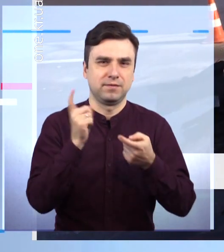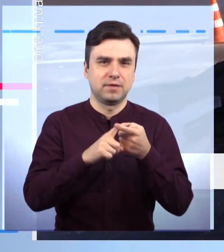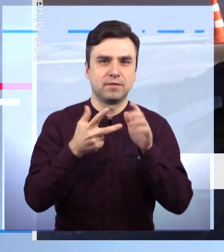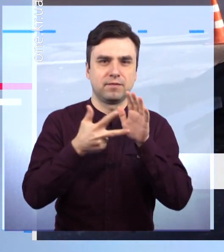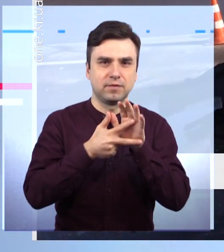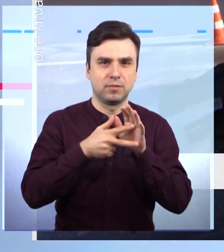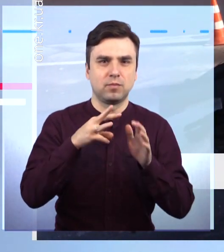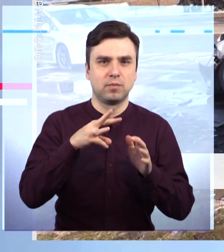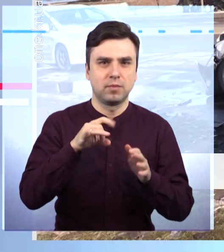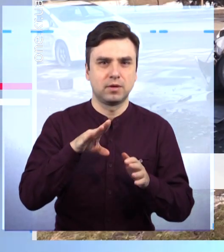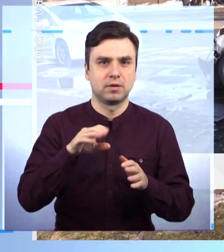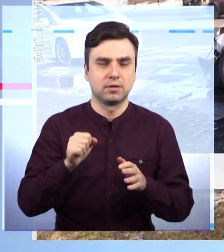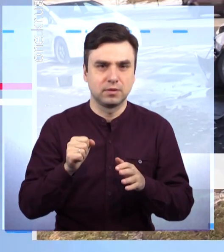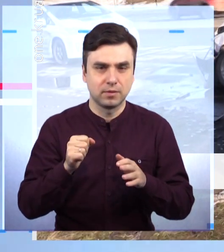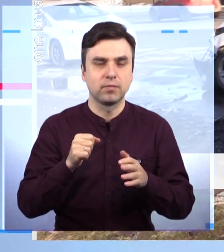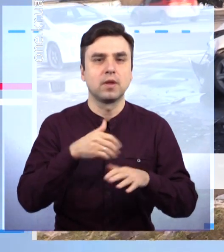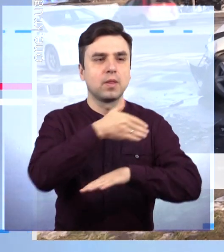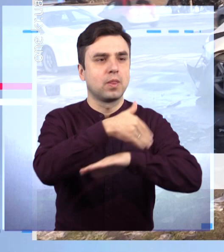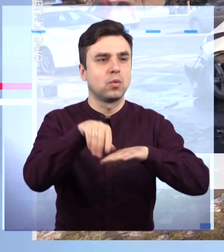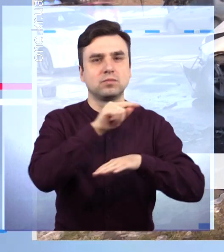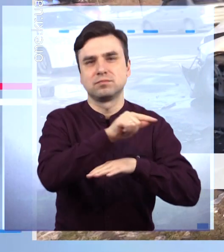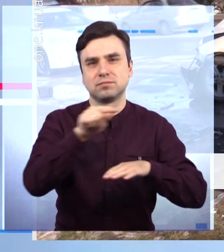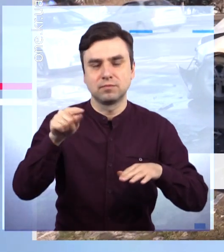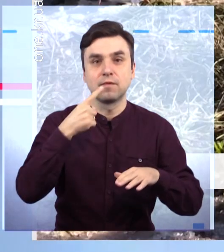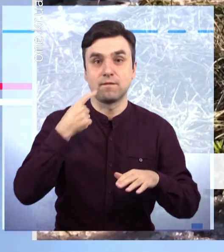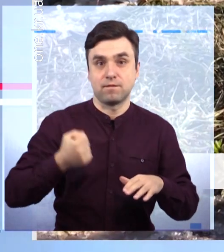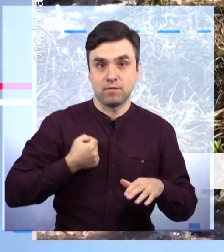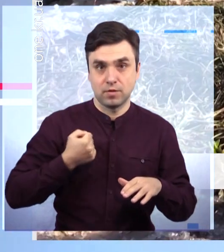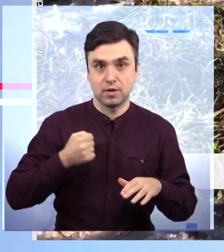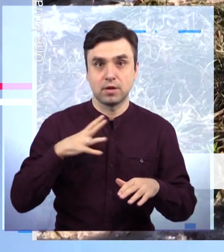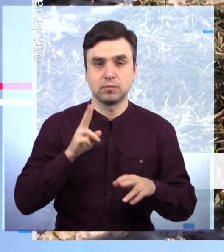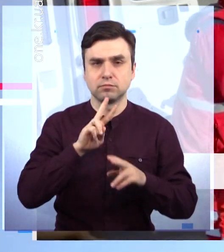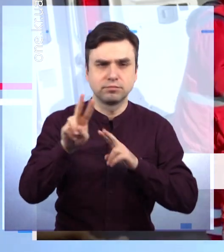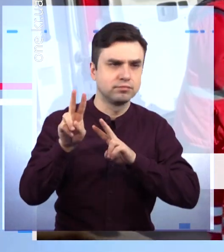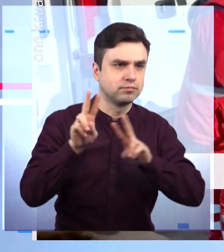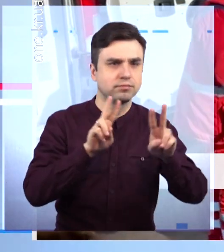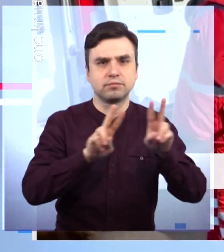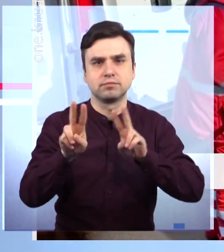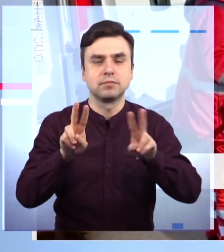Постраждали три людини. У Довгинцівському районі лоб в лоб зіштовхнулись дві іномарки.